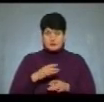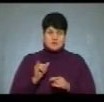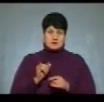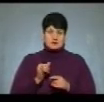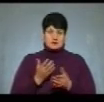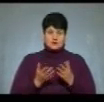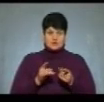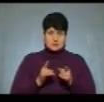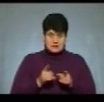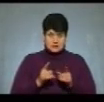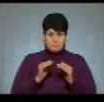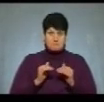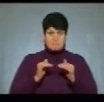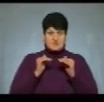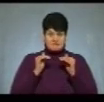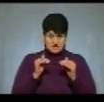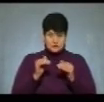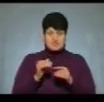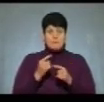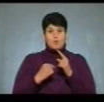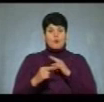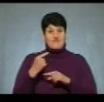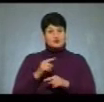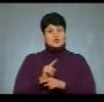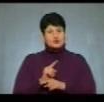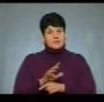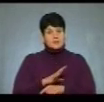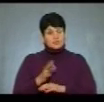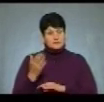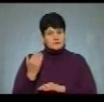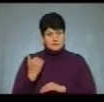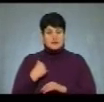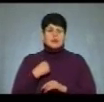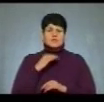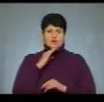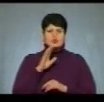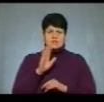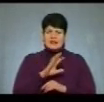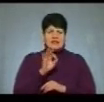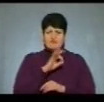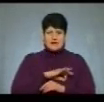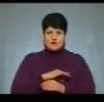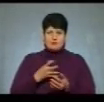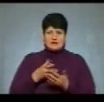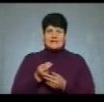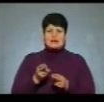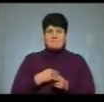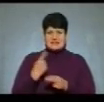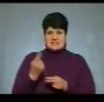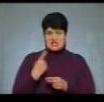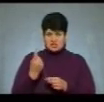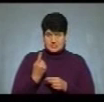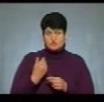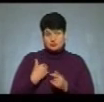підвищиться, повернуться норми, які були, буде мені достатньо невигідно платити без лічильника, то